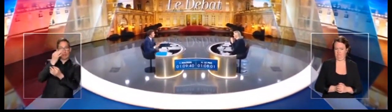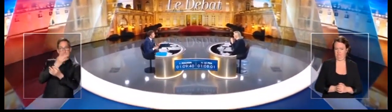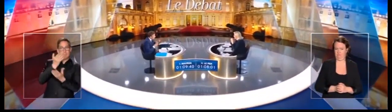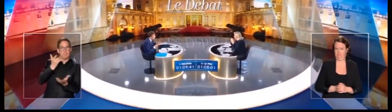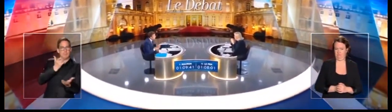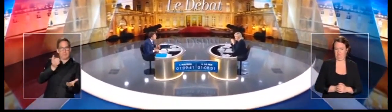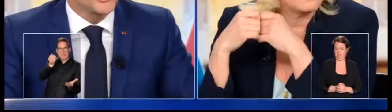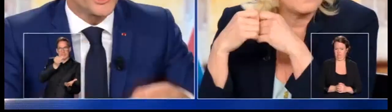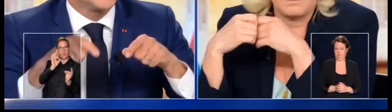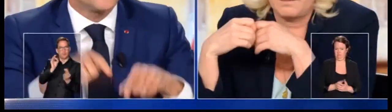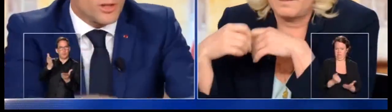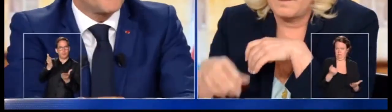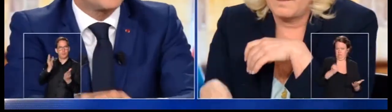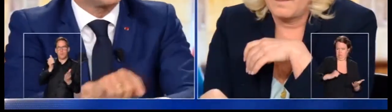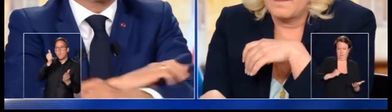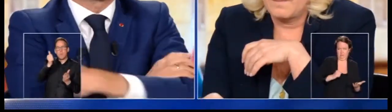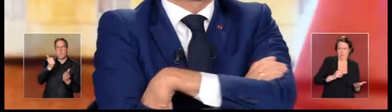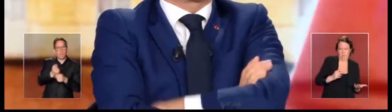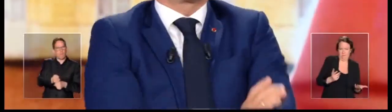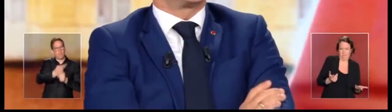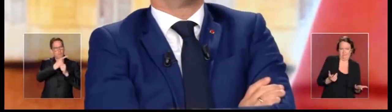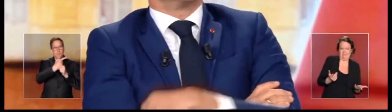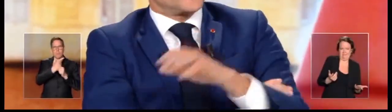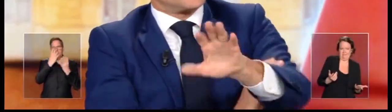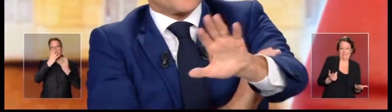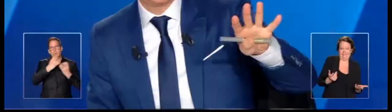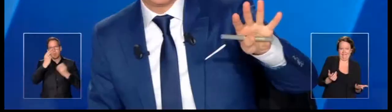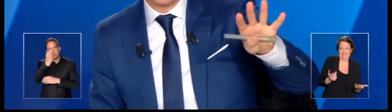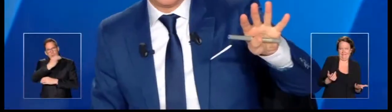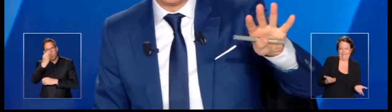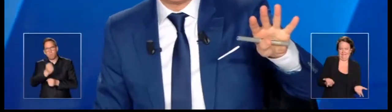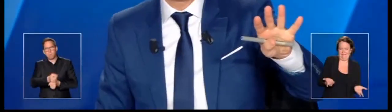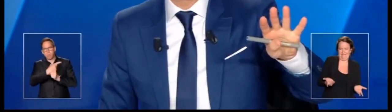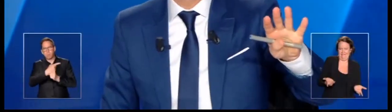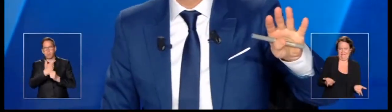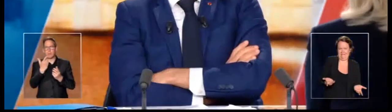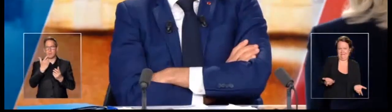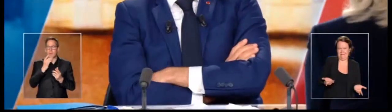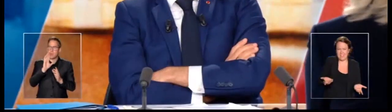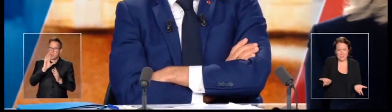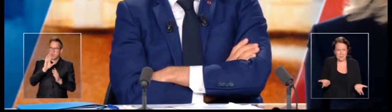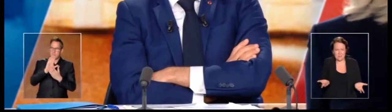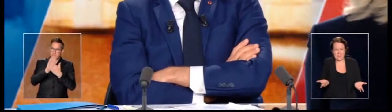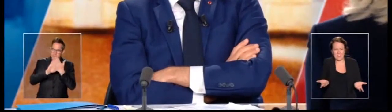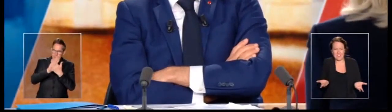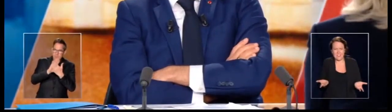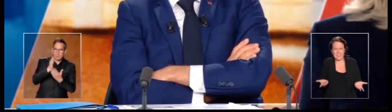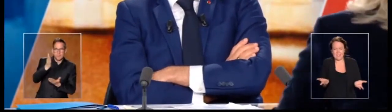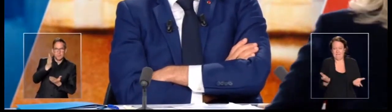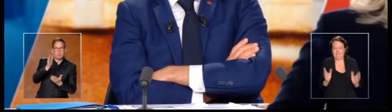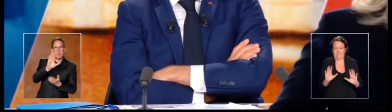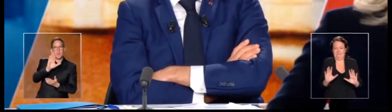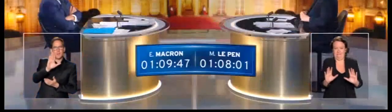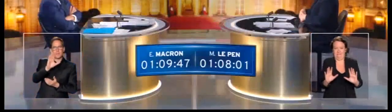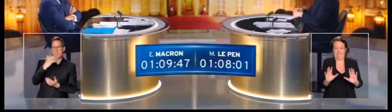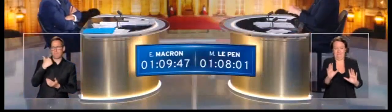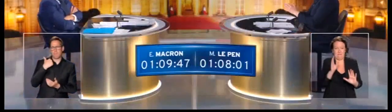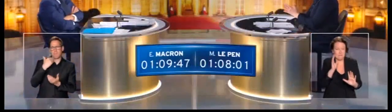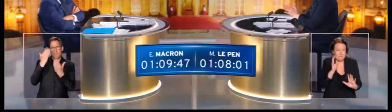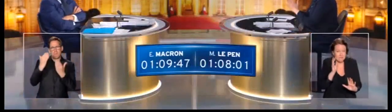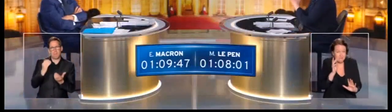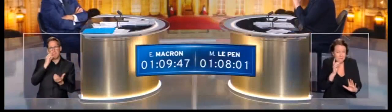proposez là, c'est-à-dire de la changer sans passer par l'Assemblée nationale. Emmanuel Macron ? Je dis ça parce que l'hommage à l'Assemblée nationale, c'est sans doute un mensonge.